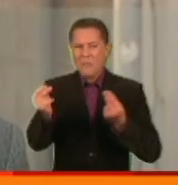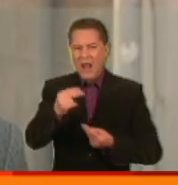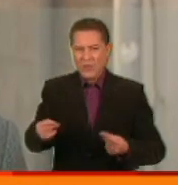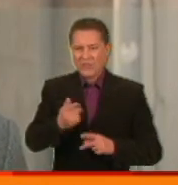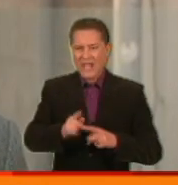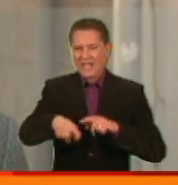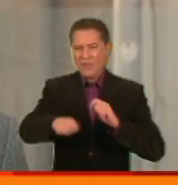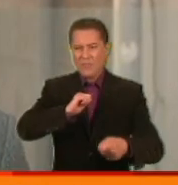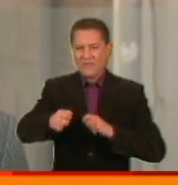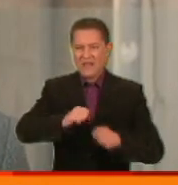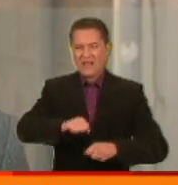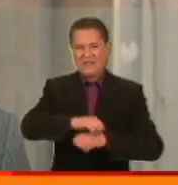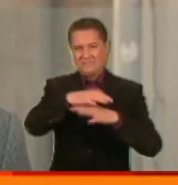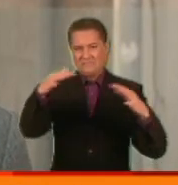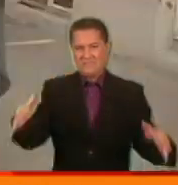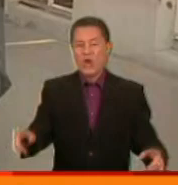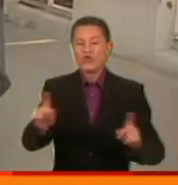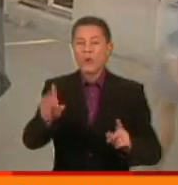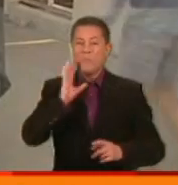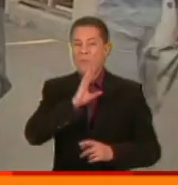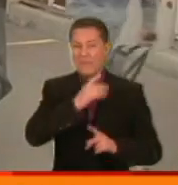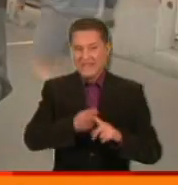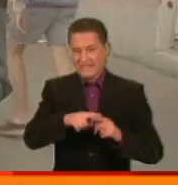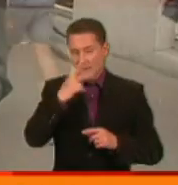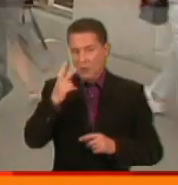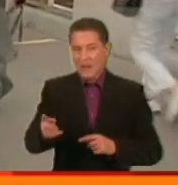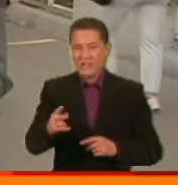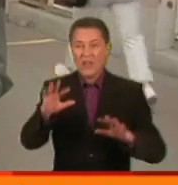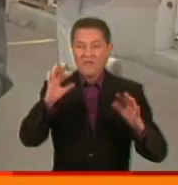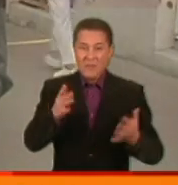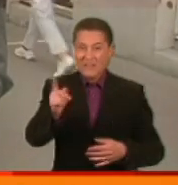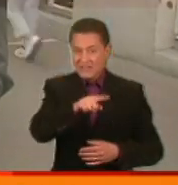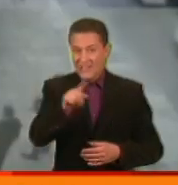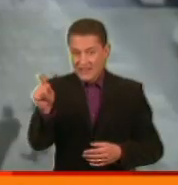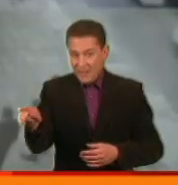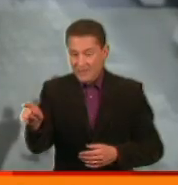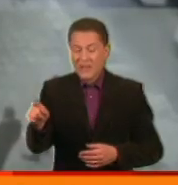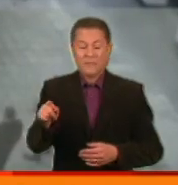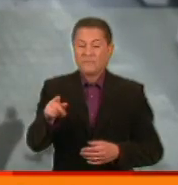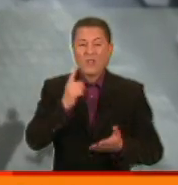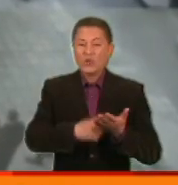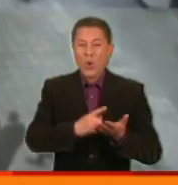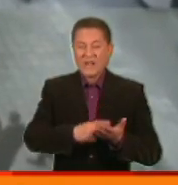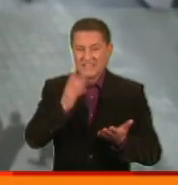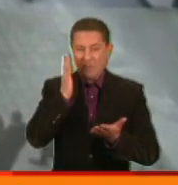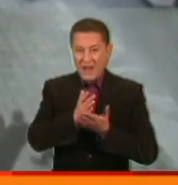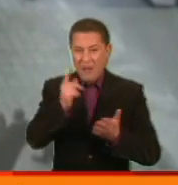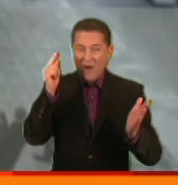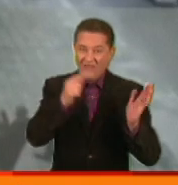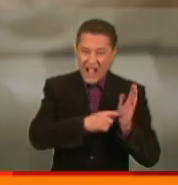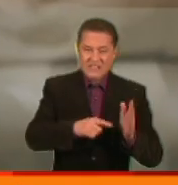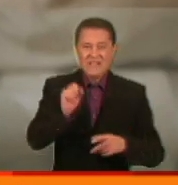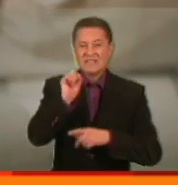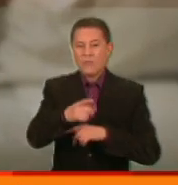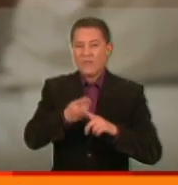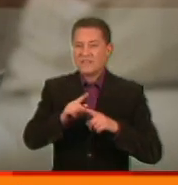частинки і викинули посеред кімнати, щоб мама це побачила. І у випадку Кошкиної, і у випадку Балицької доказів, які прямо вказували на замовника цих